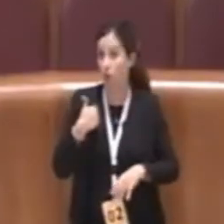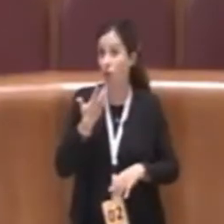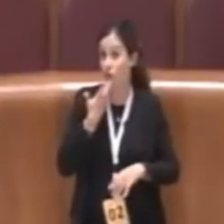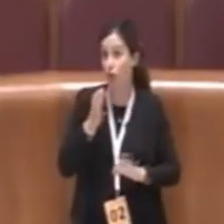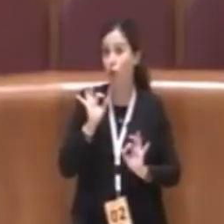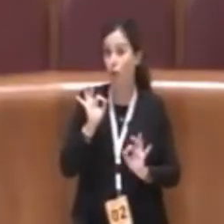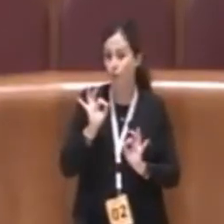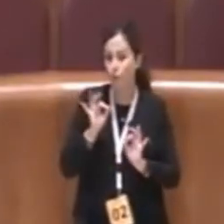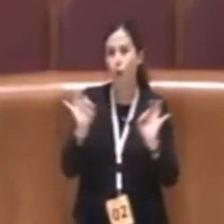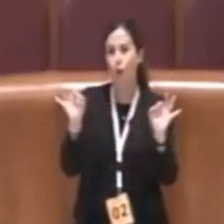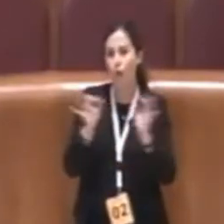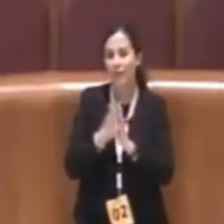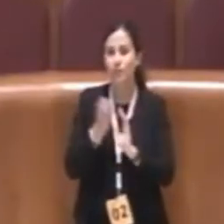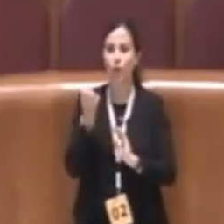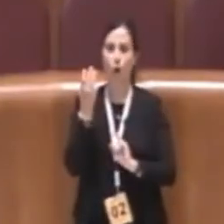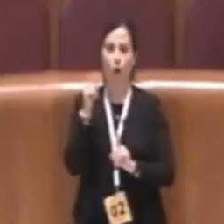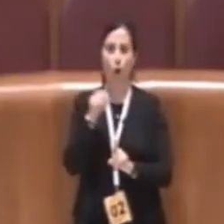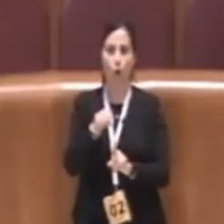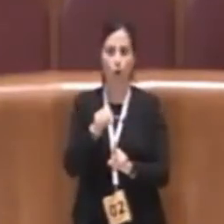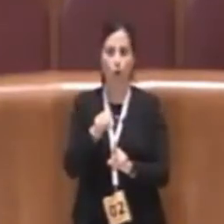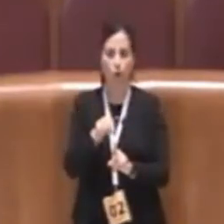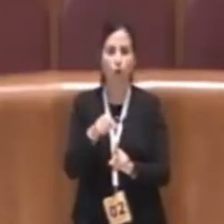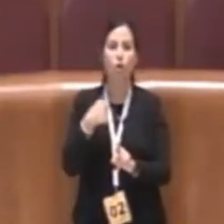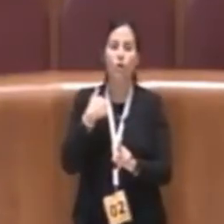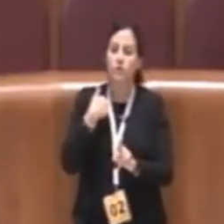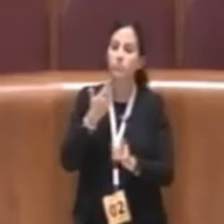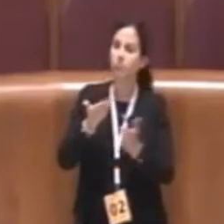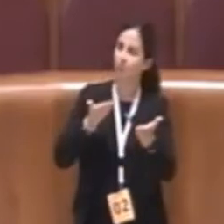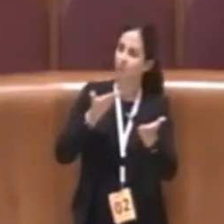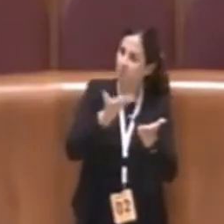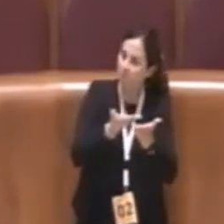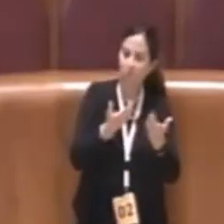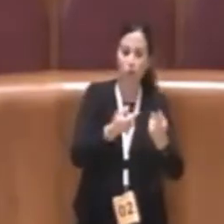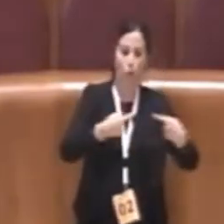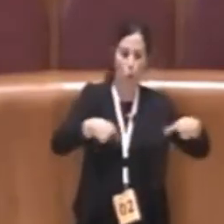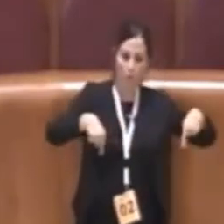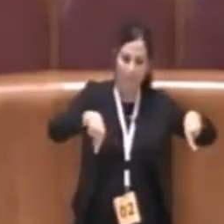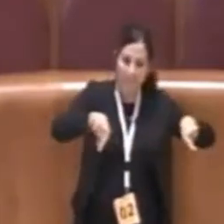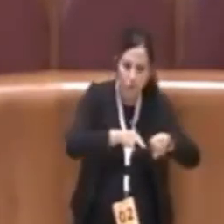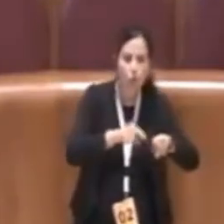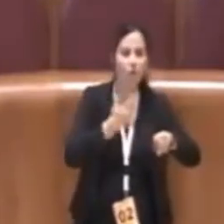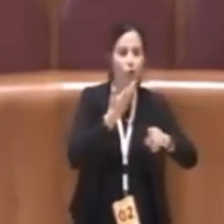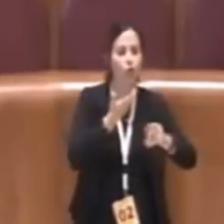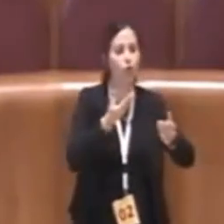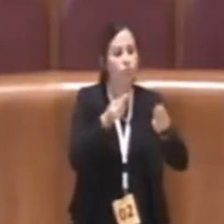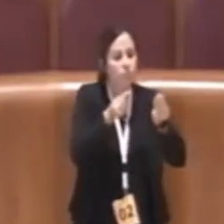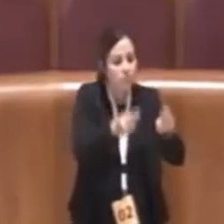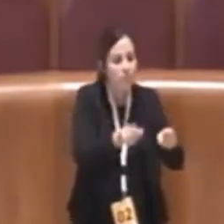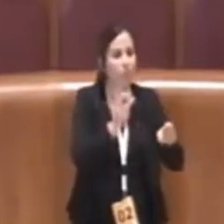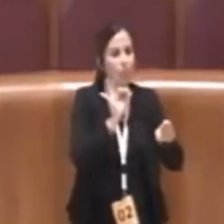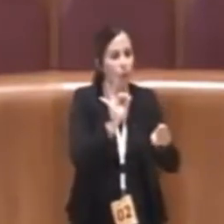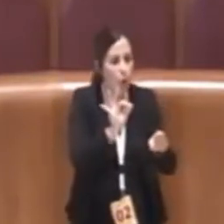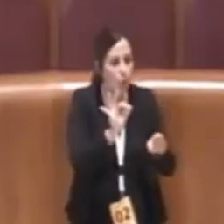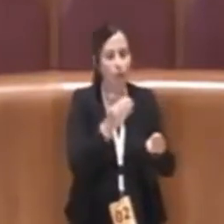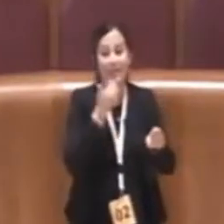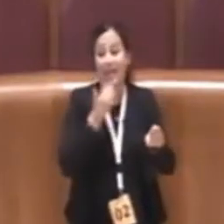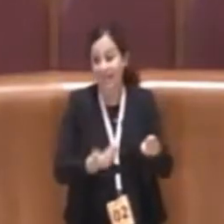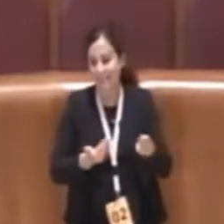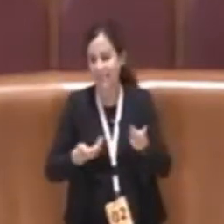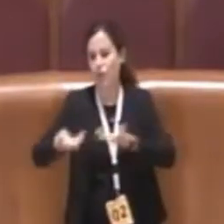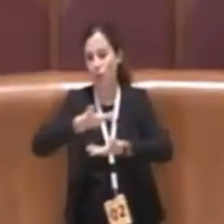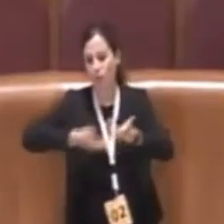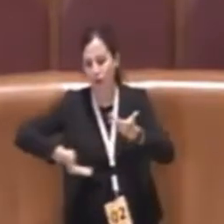indicazioni il più precise e puntuali possibili ci siamo messi lì con l'aiuto degli uffici con l'aiuto dell